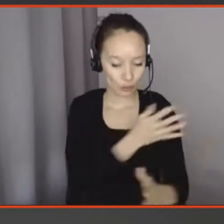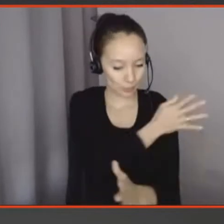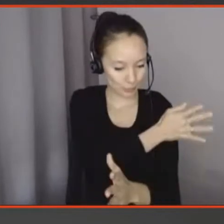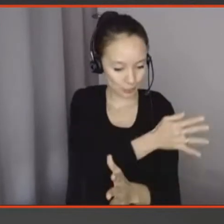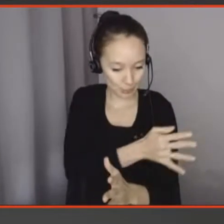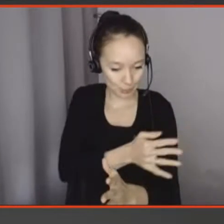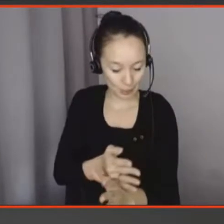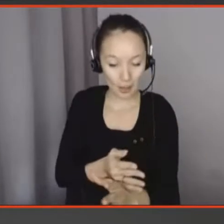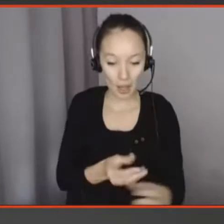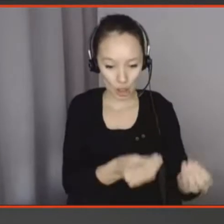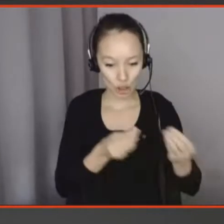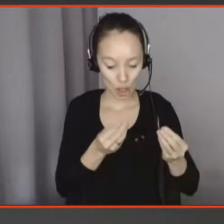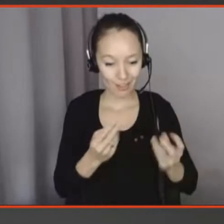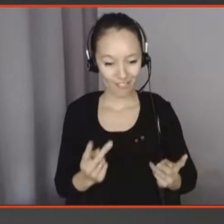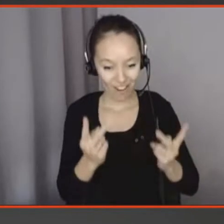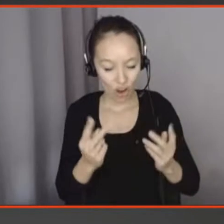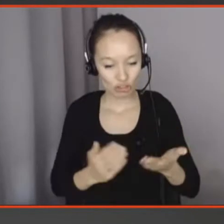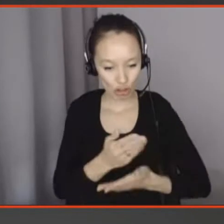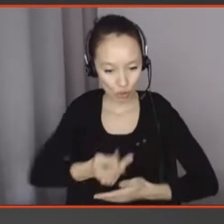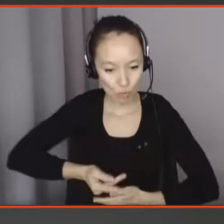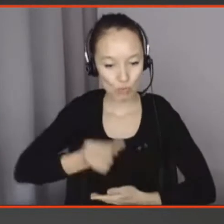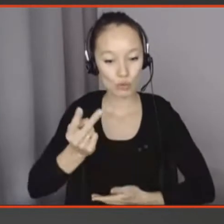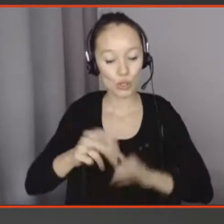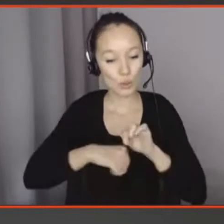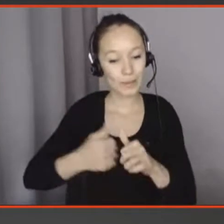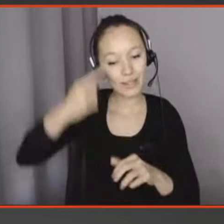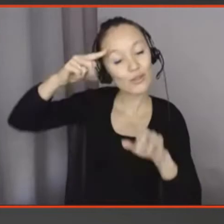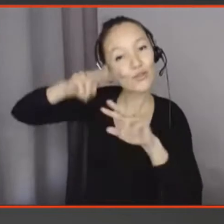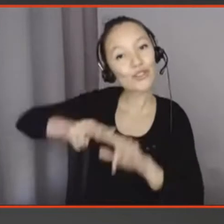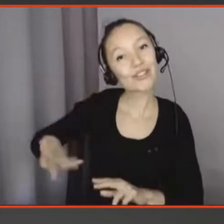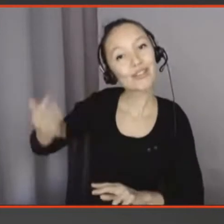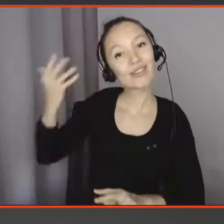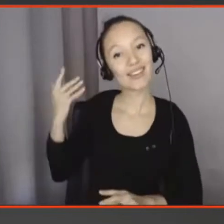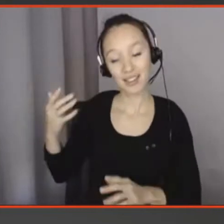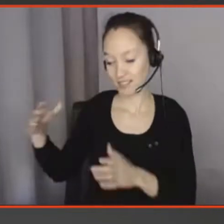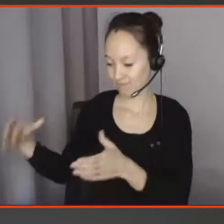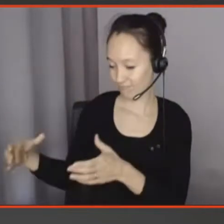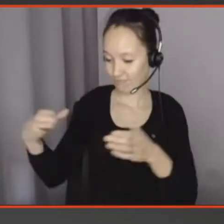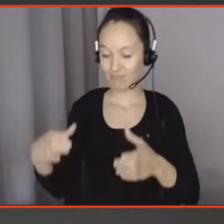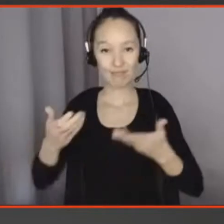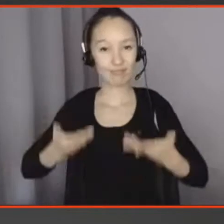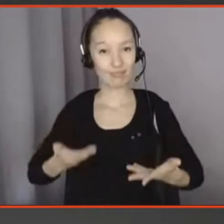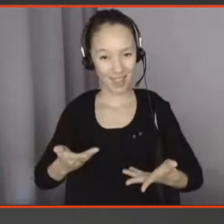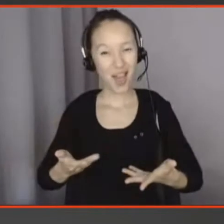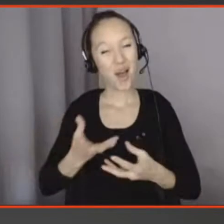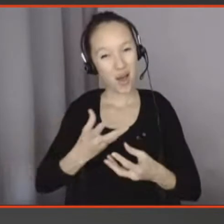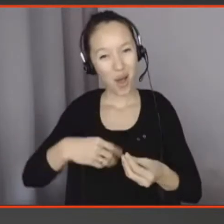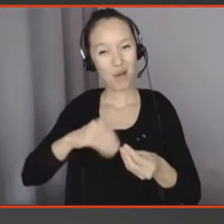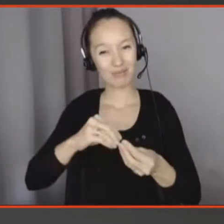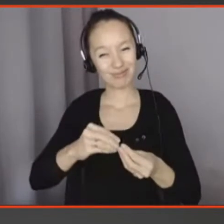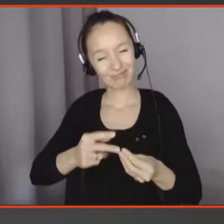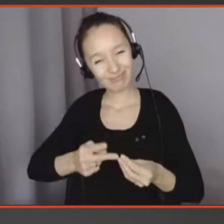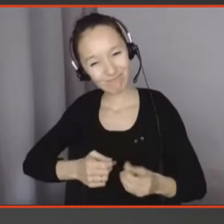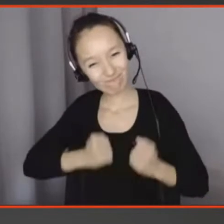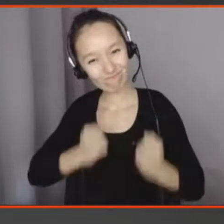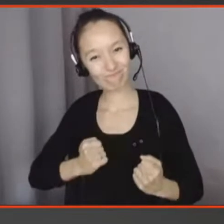Et gagnent du sens et des souvenirs avec lesquels on les évoque. Donc maintenant qu'elle est venue avec moi aujourd'hui, elle sera encore plus pertinente et encore